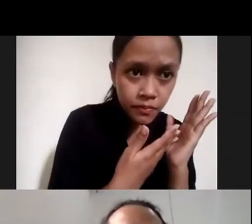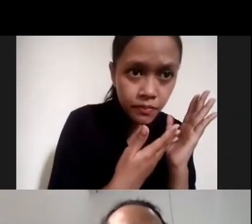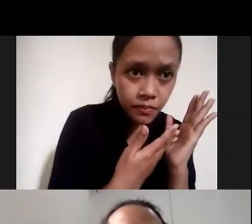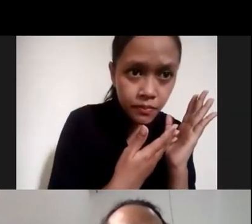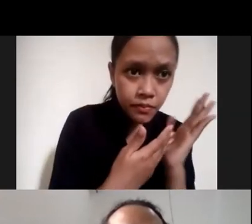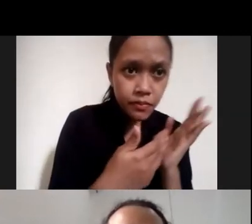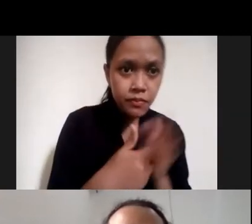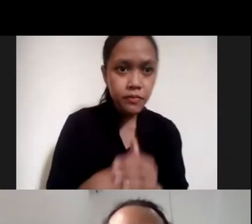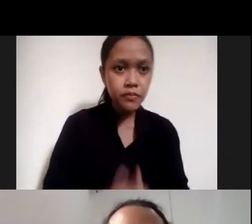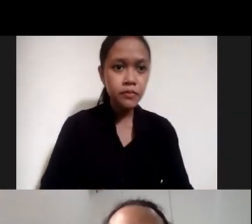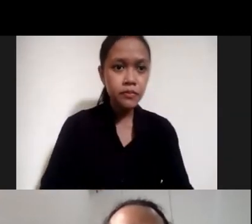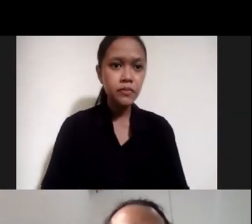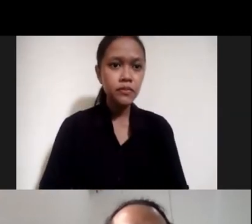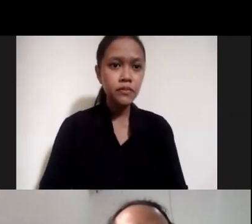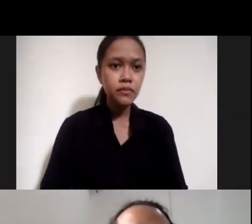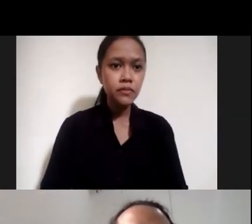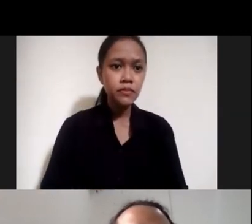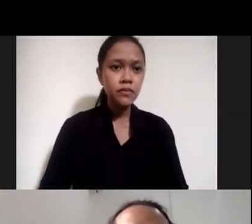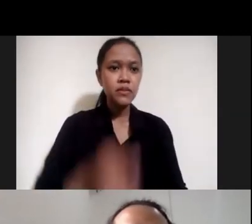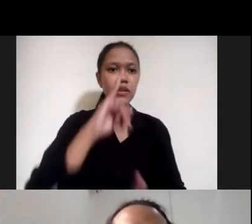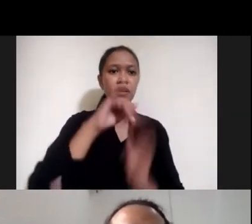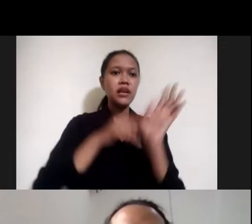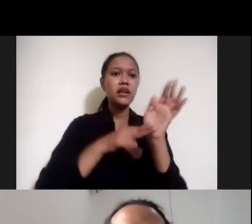independent.id